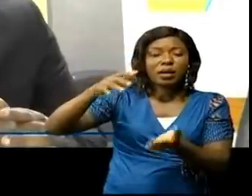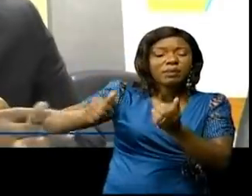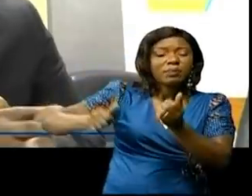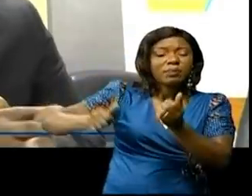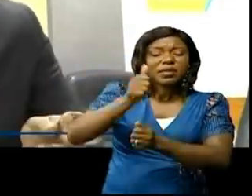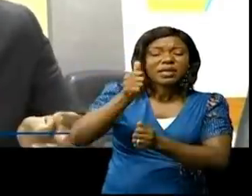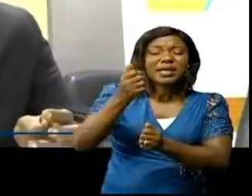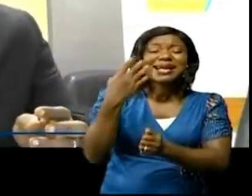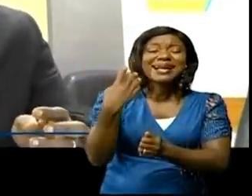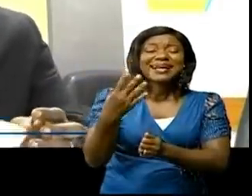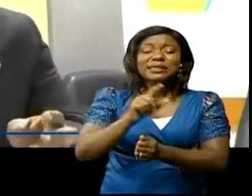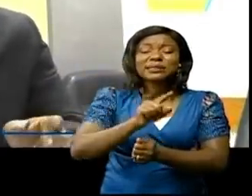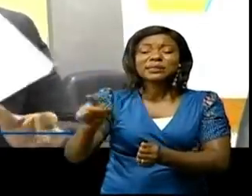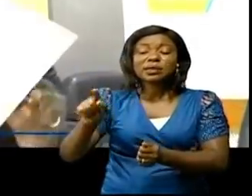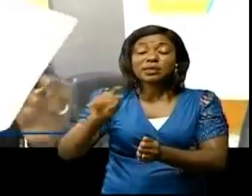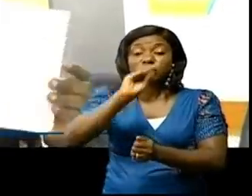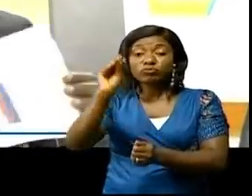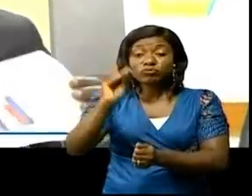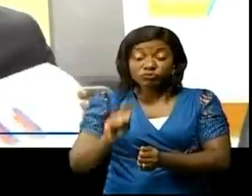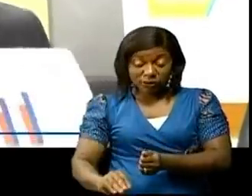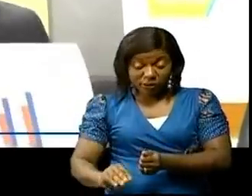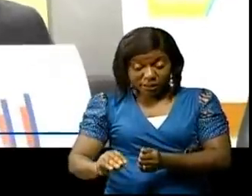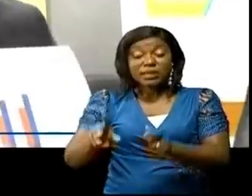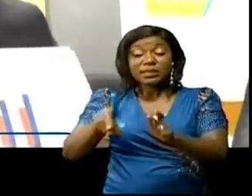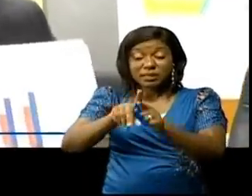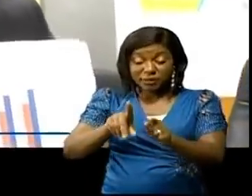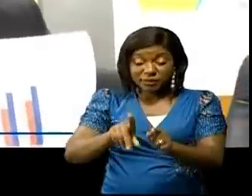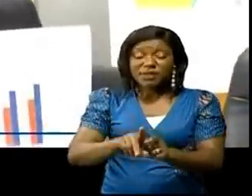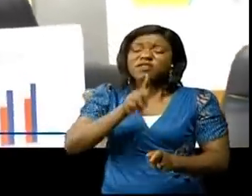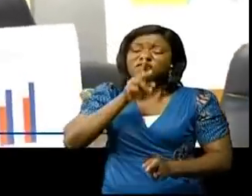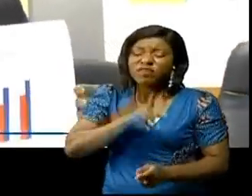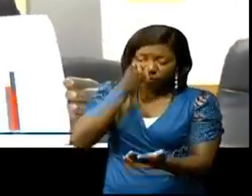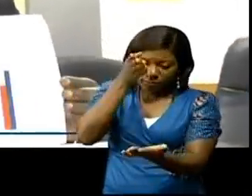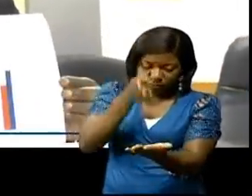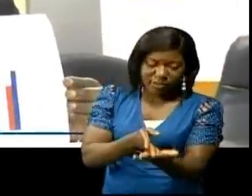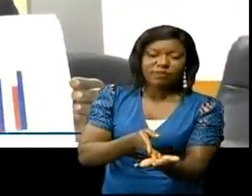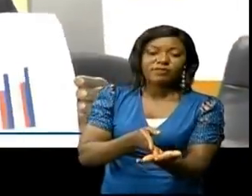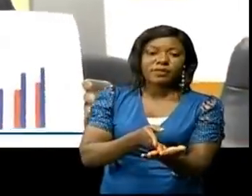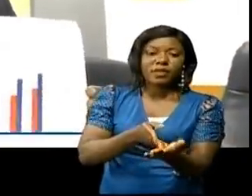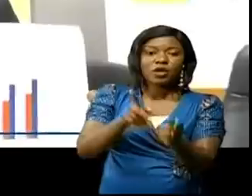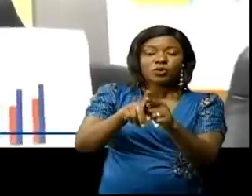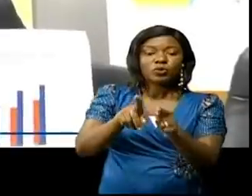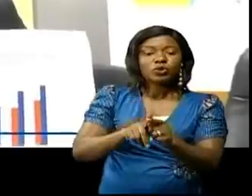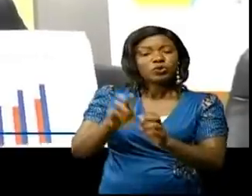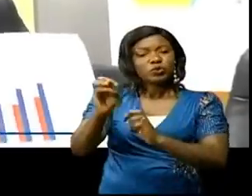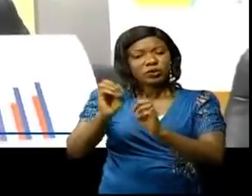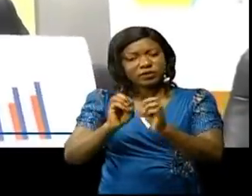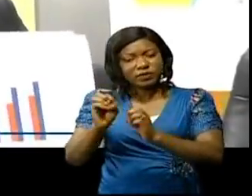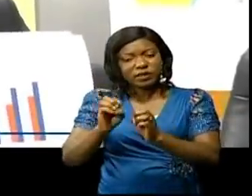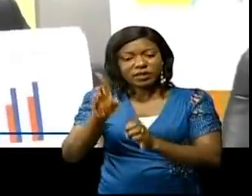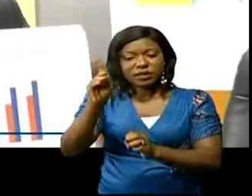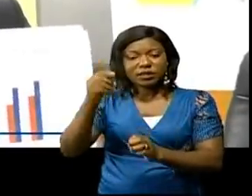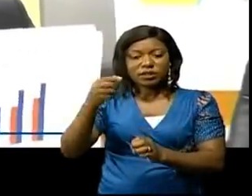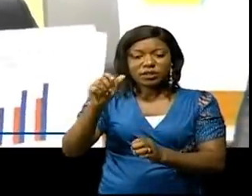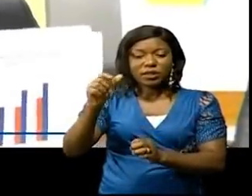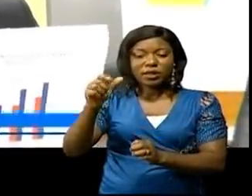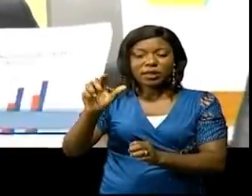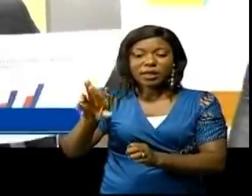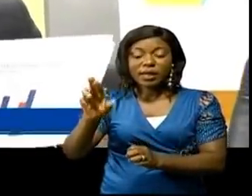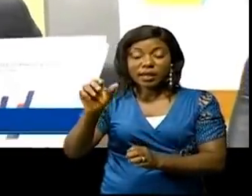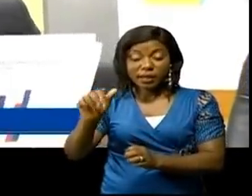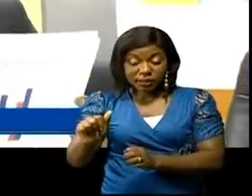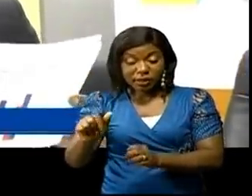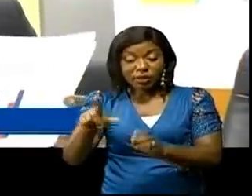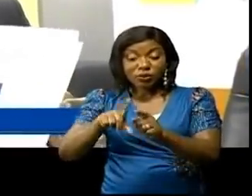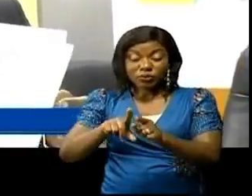400%. Et ça, ce sont des données vérifiables, même au niveau de la dégérale, au niveau de